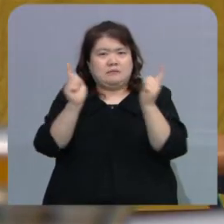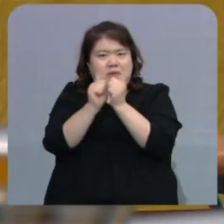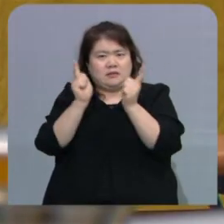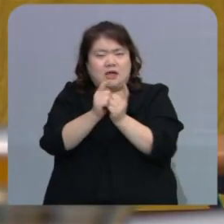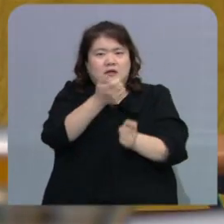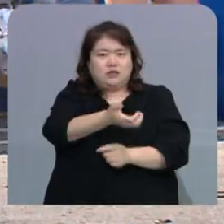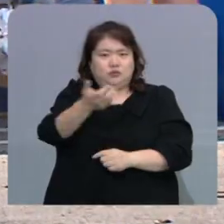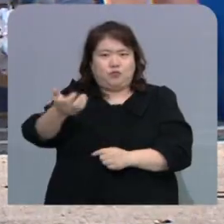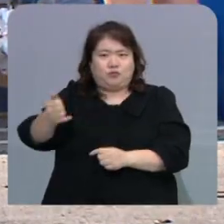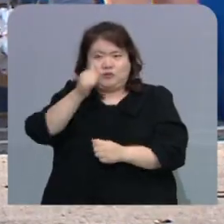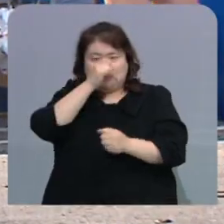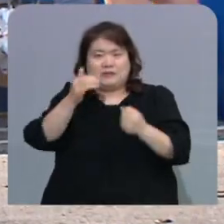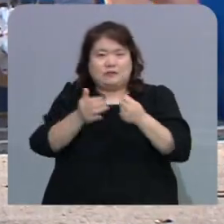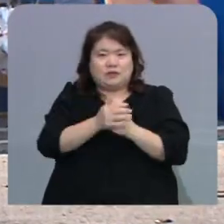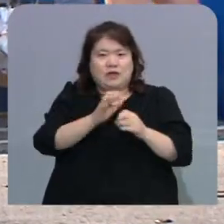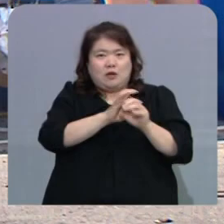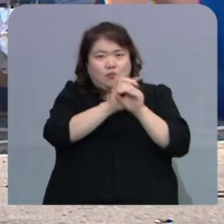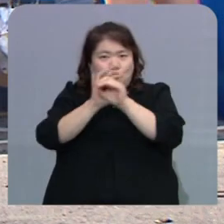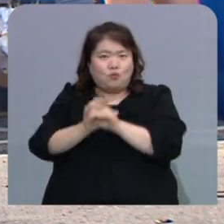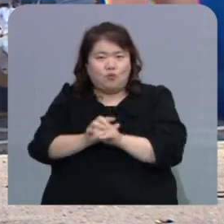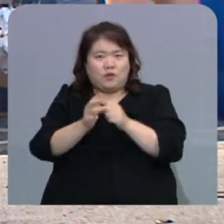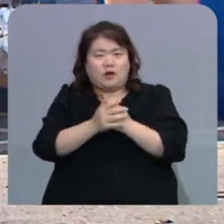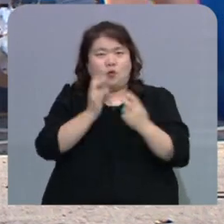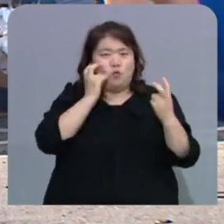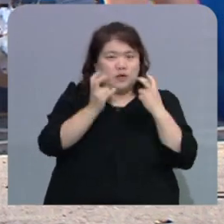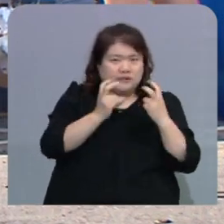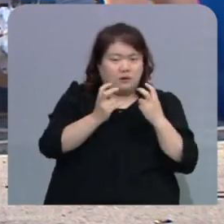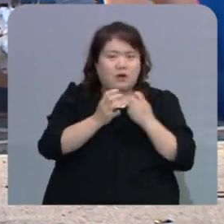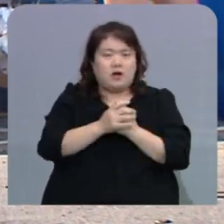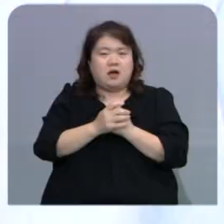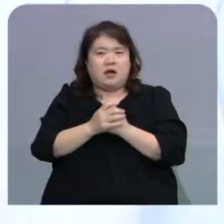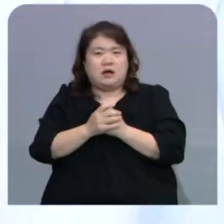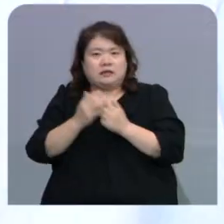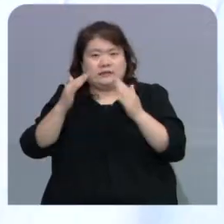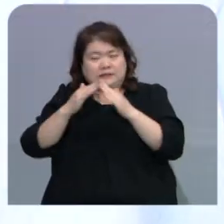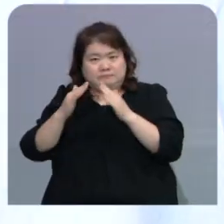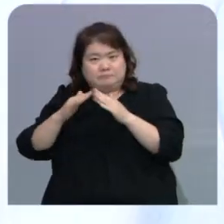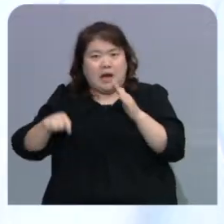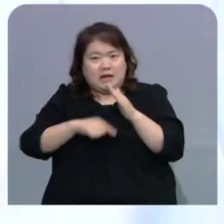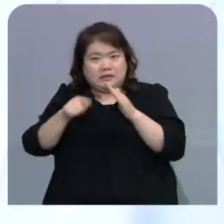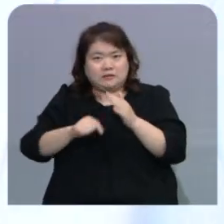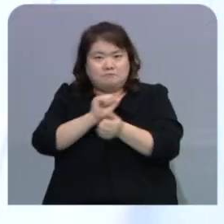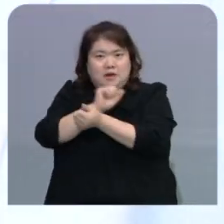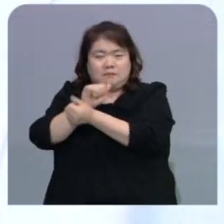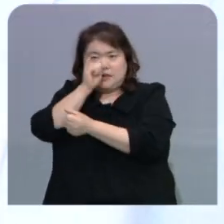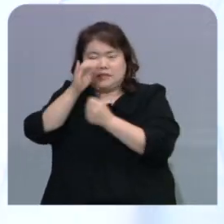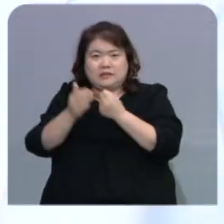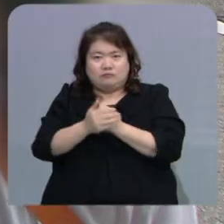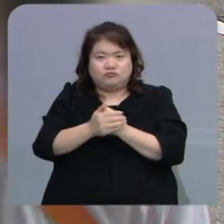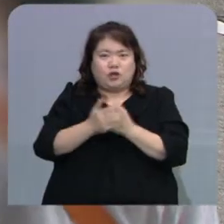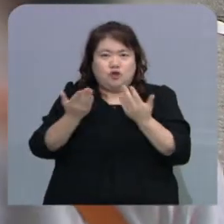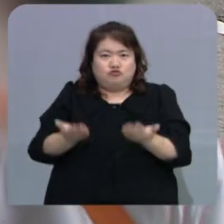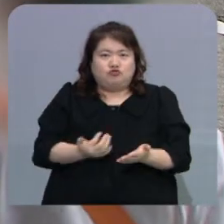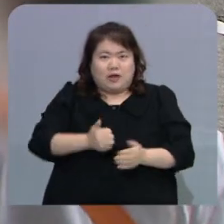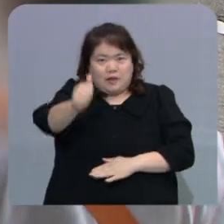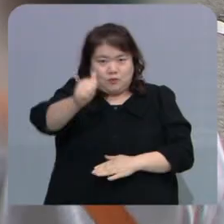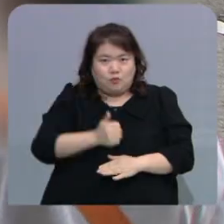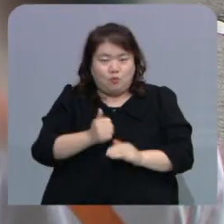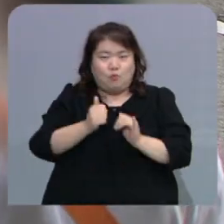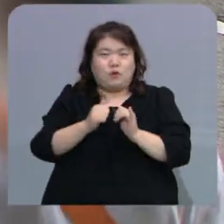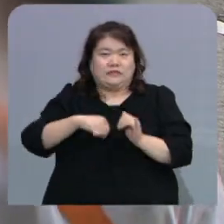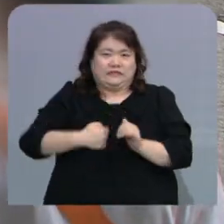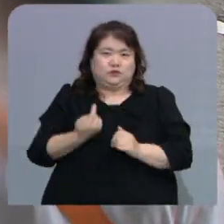코로나19가 직장과 학교 등으로 확산할 우려가 있다며 휴가 복귀자 등은 자발적인 검사를 받아줄 것을